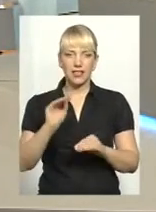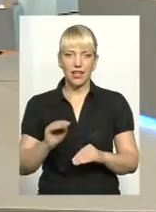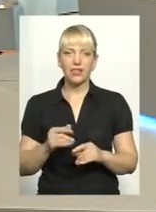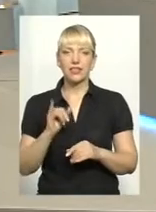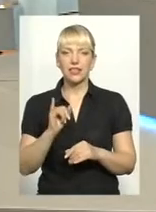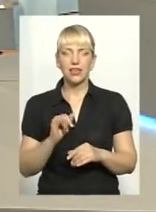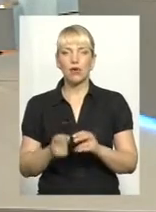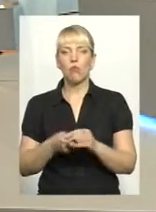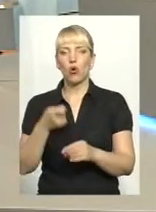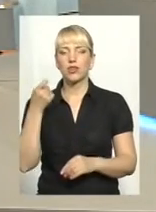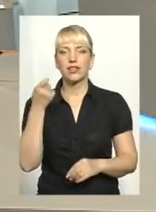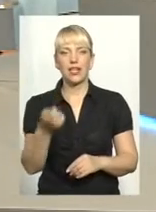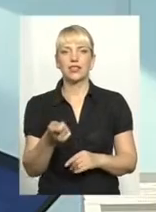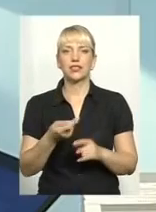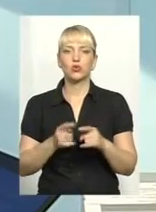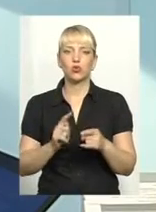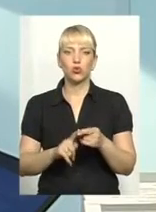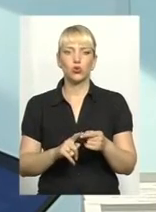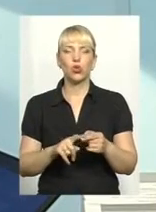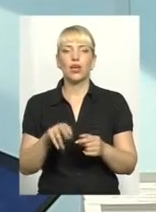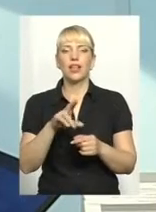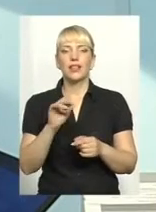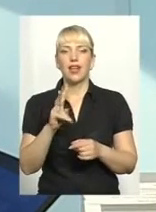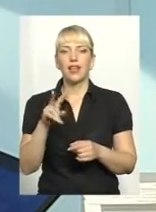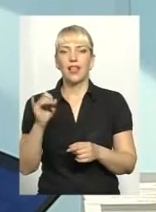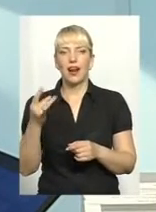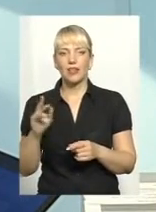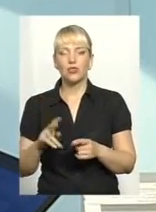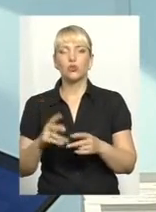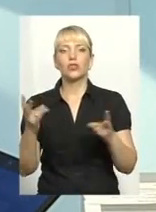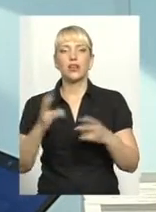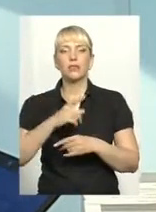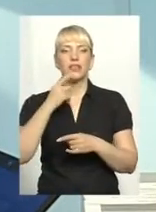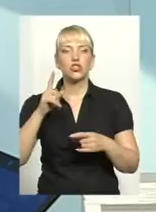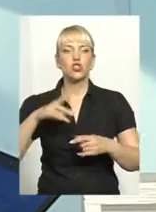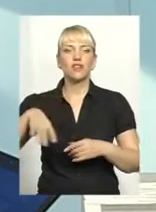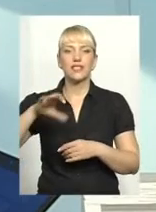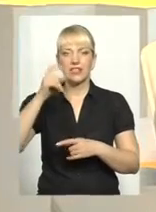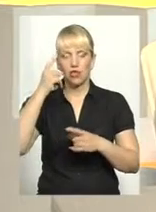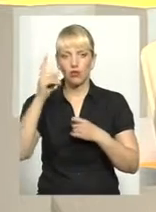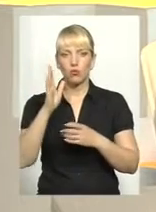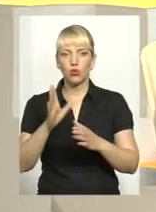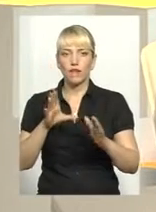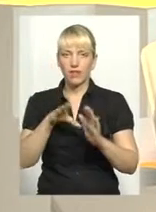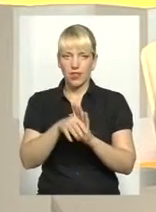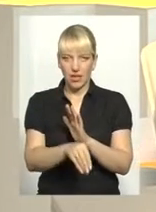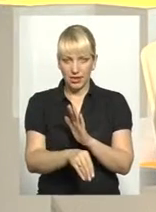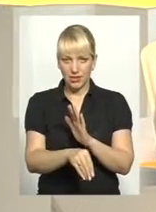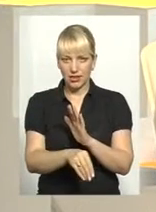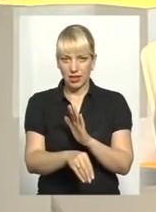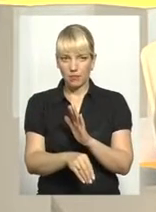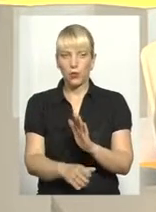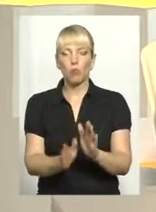цю декларацію. Але зразу хочу попередити, що вся інформація, яка вами буде внесена, буде